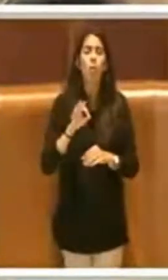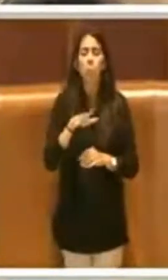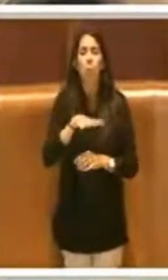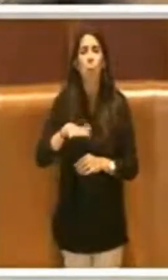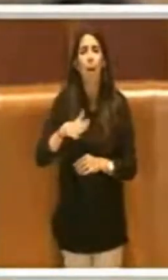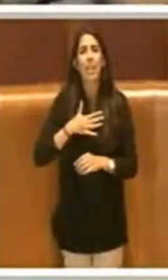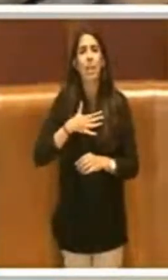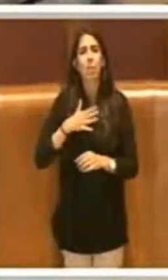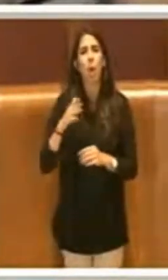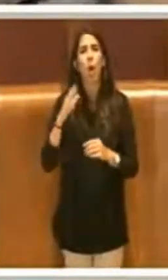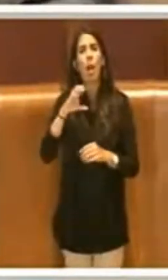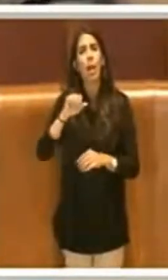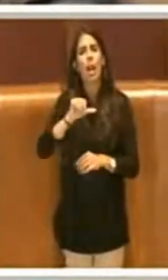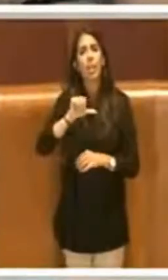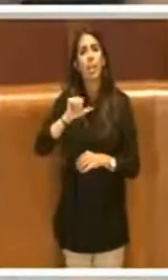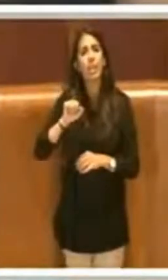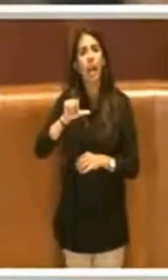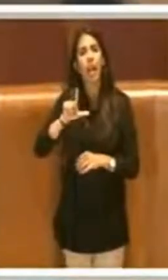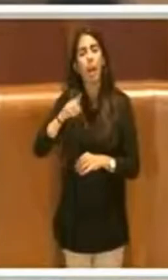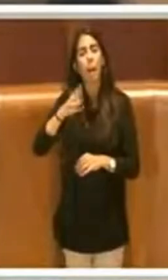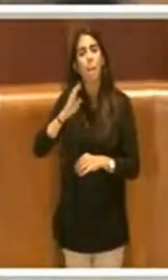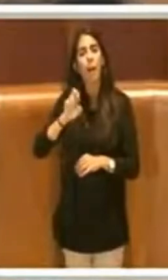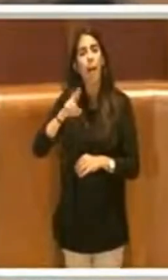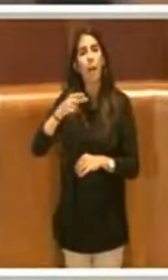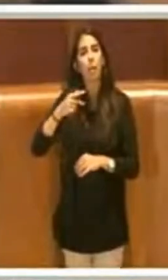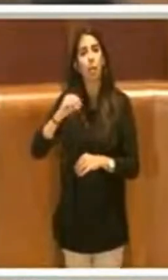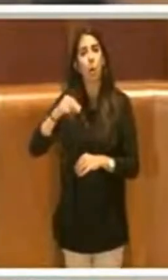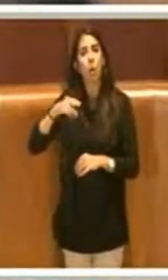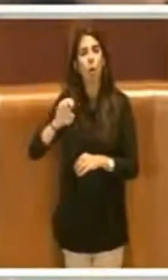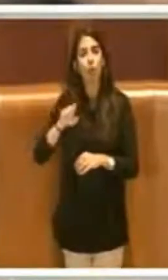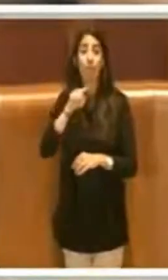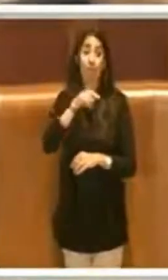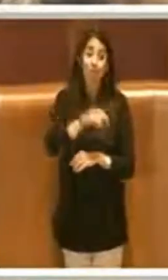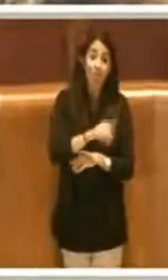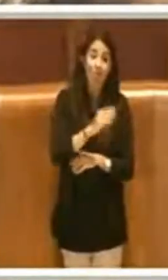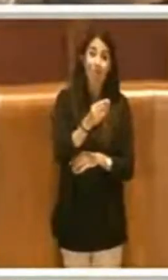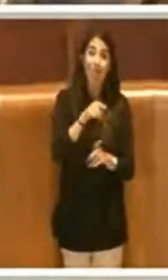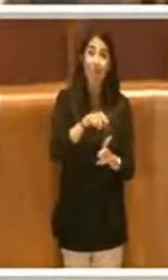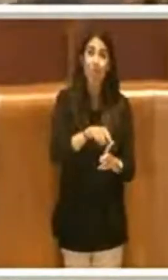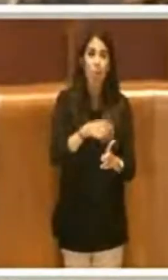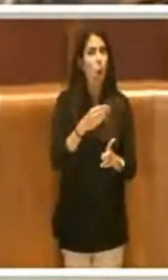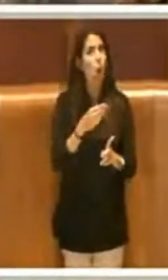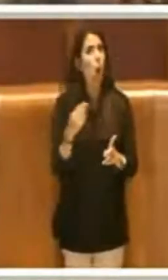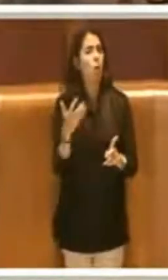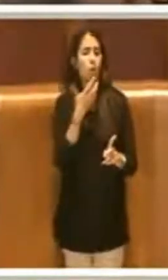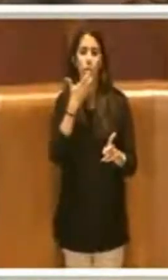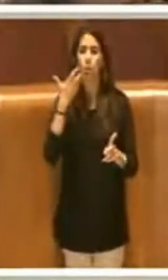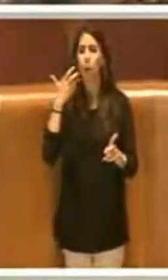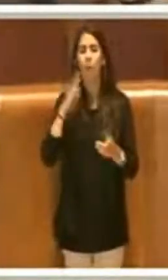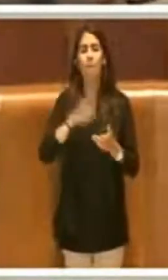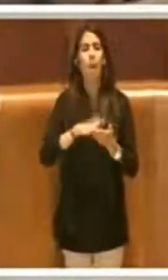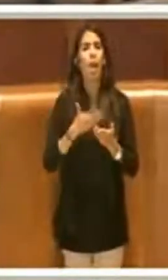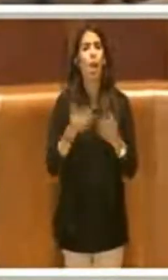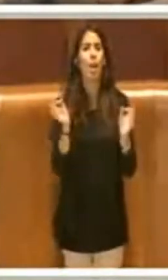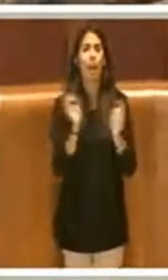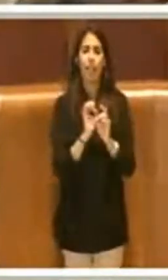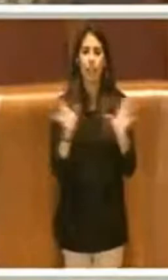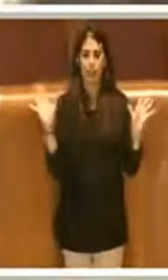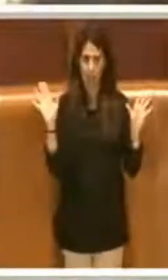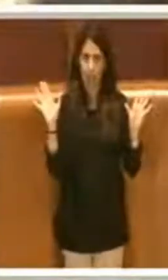un ragazzo molto attaccato ai valori della libertà e